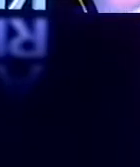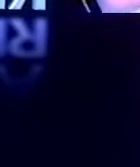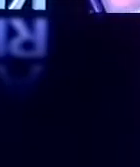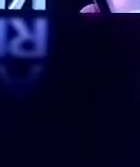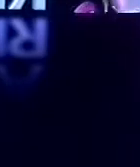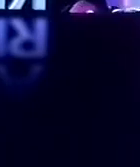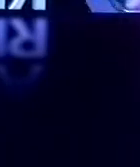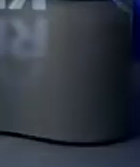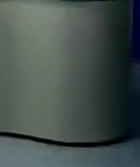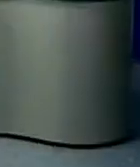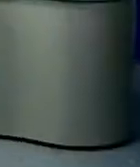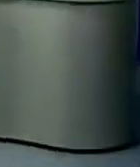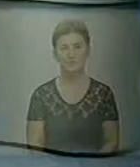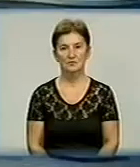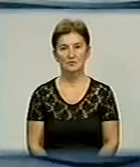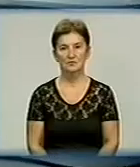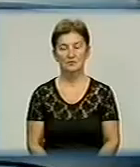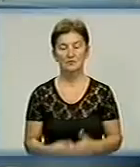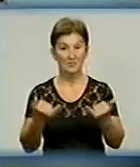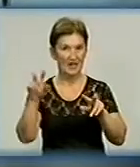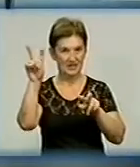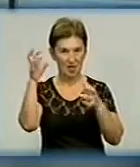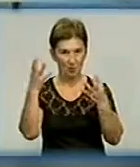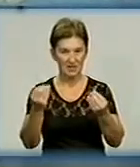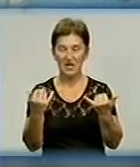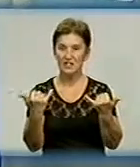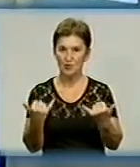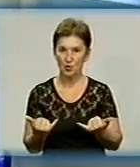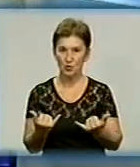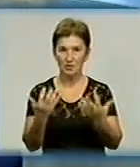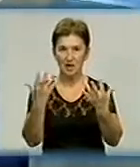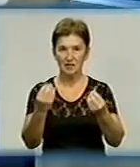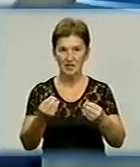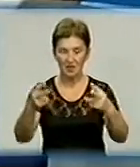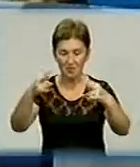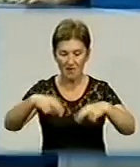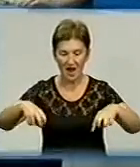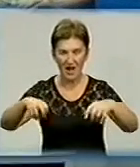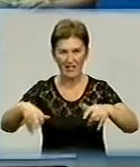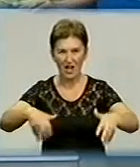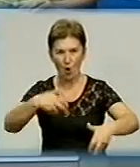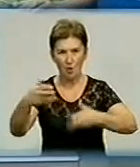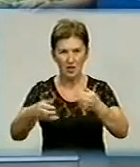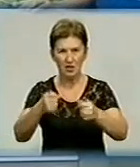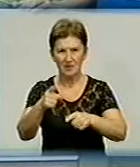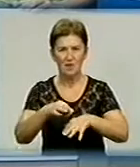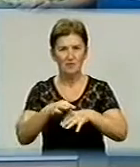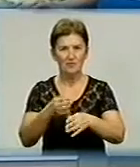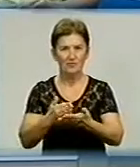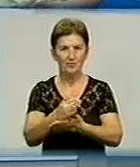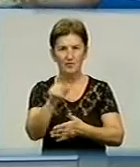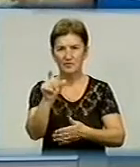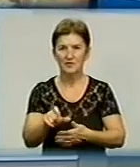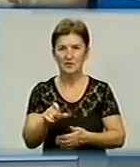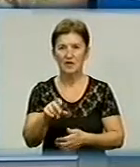Музика На часі тема дня і сьогодні у День археолога у нас у студії, відповідно, провідний кіровоградський археолог